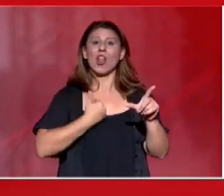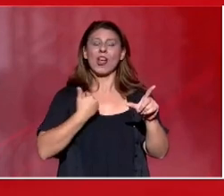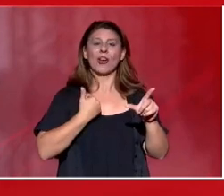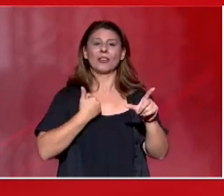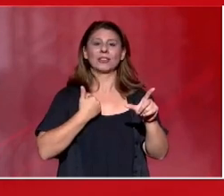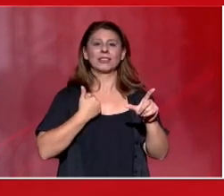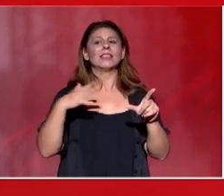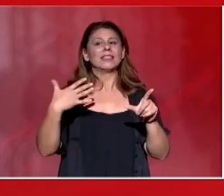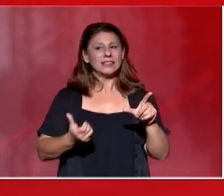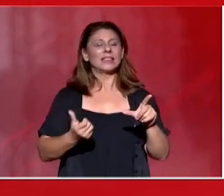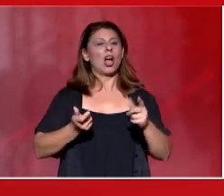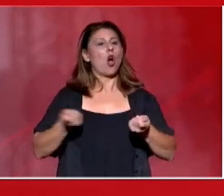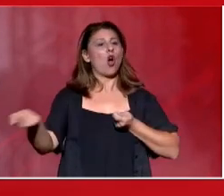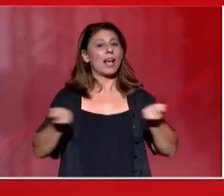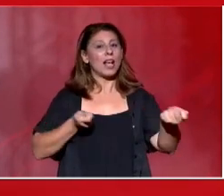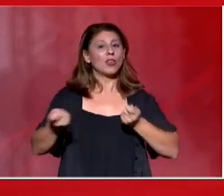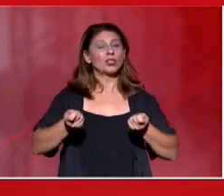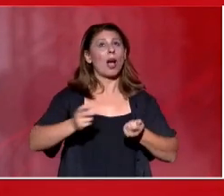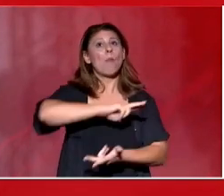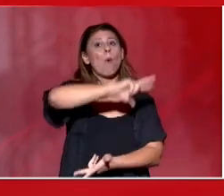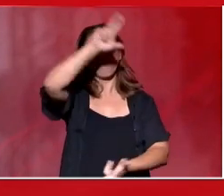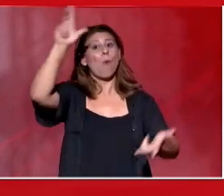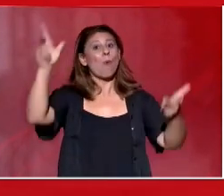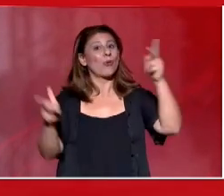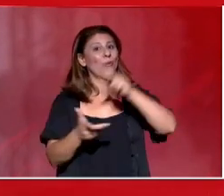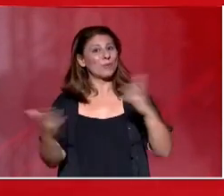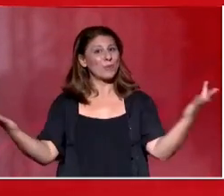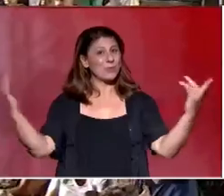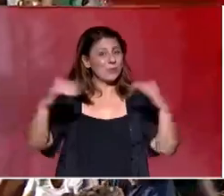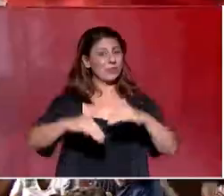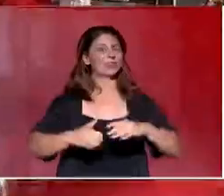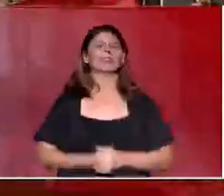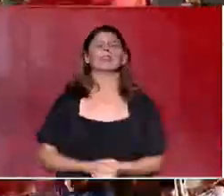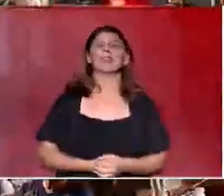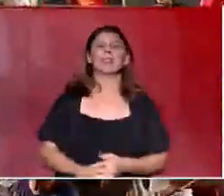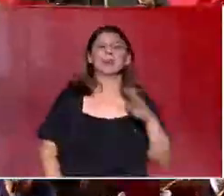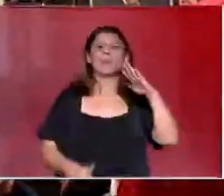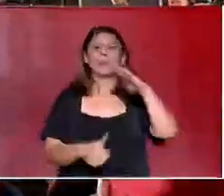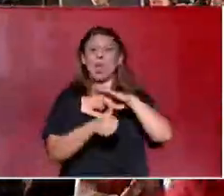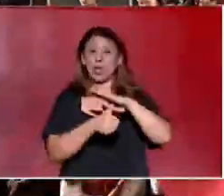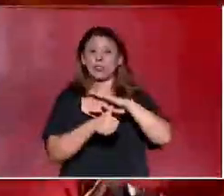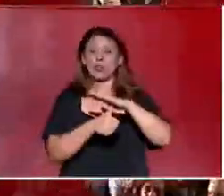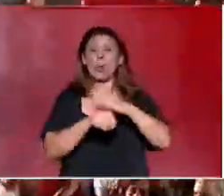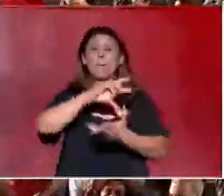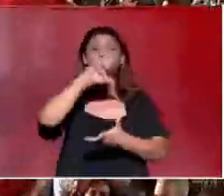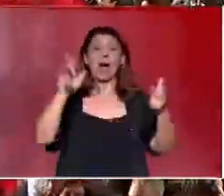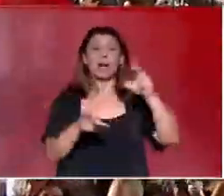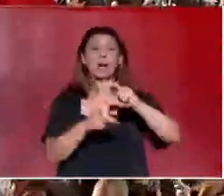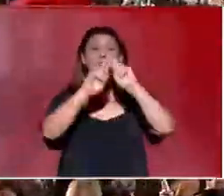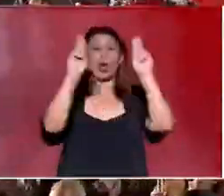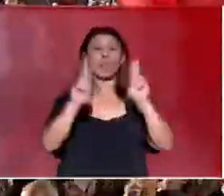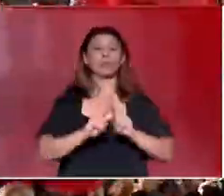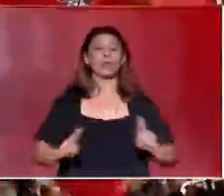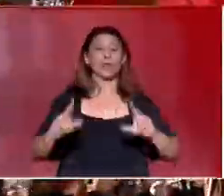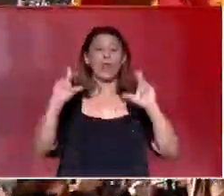αντιπρελειστικών οργανώσεων από όλο τον κόσμο και τον πρόεδρο της Παγκόσμιας Ομοσπονδίας